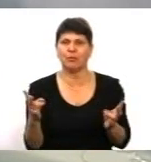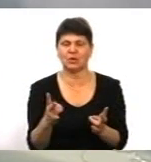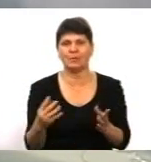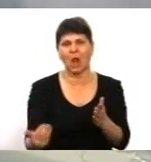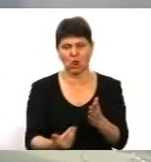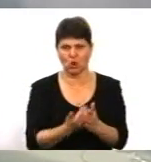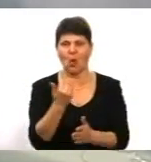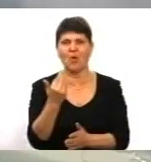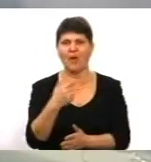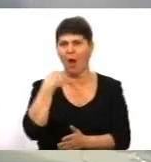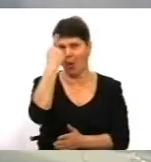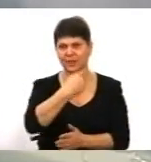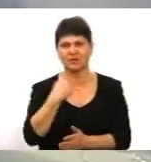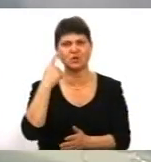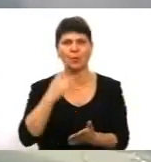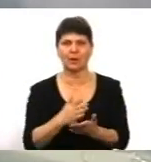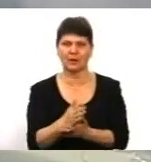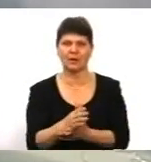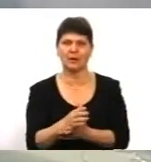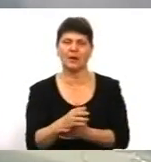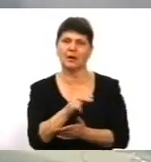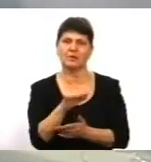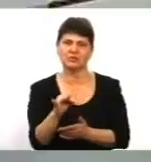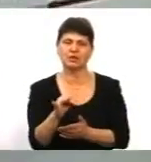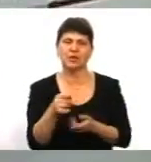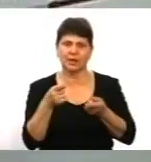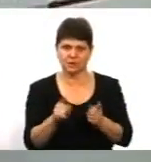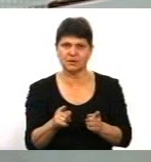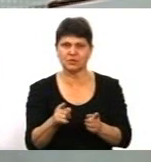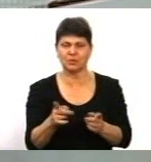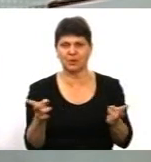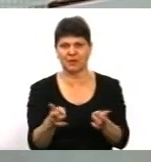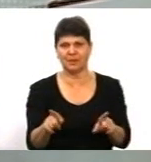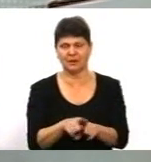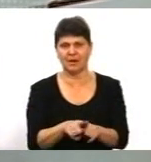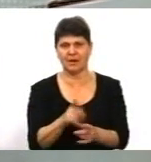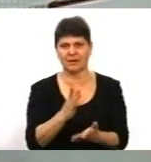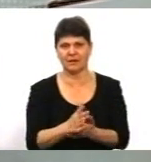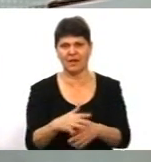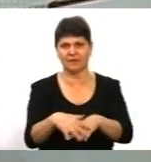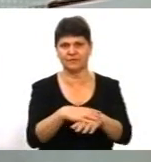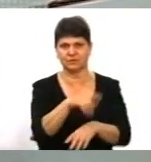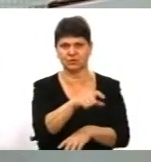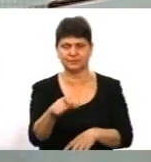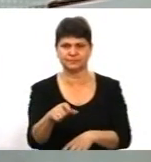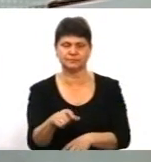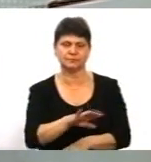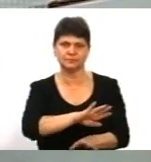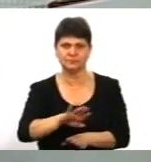політиці. Чи є дійсно в суспільства така потреба? Ну, судячи з того,